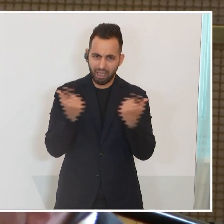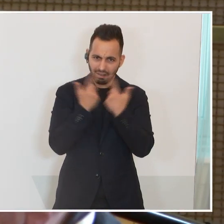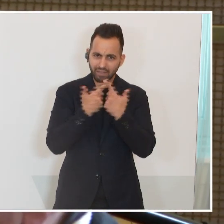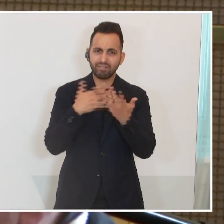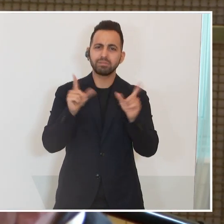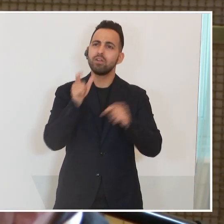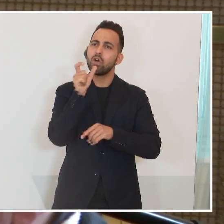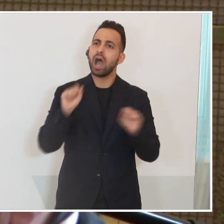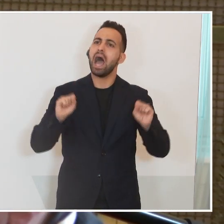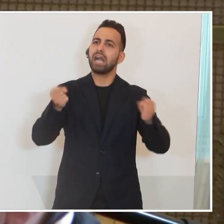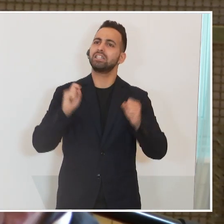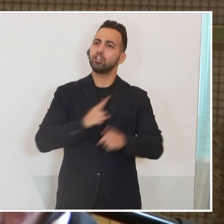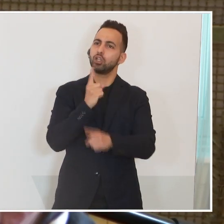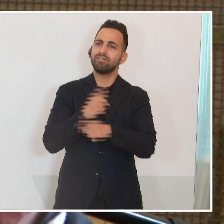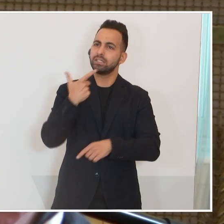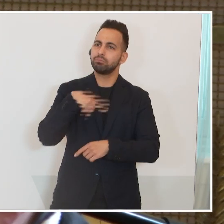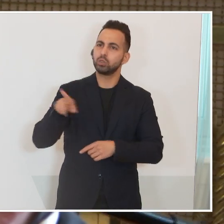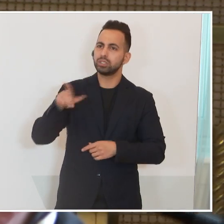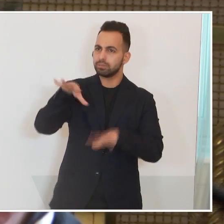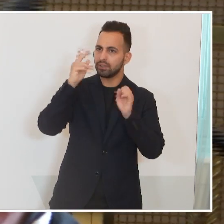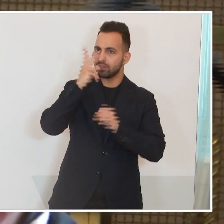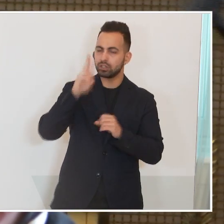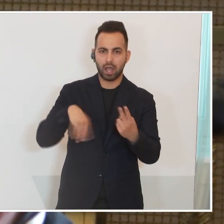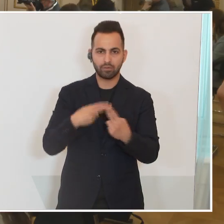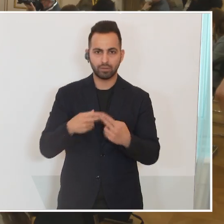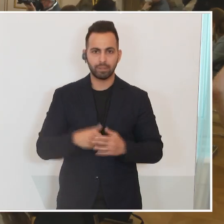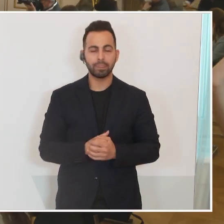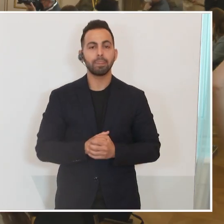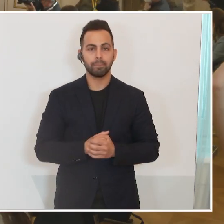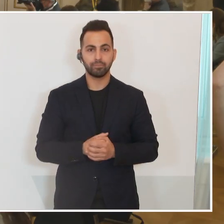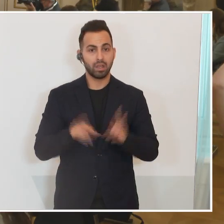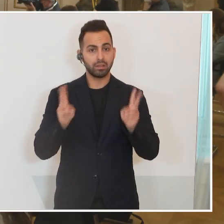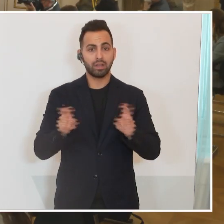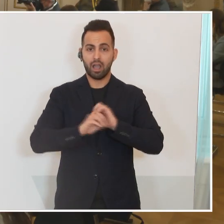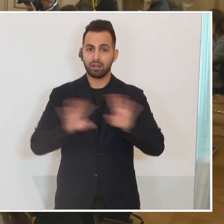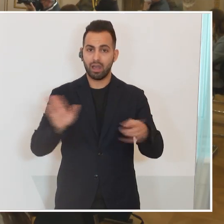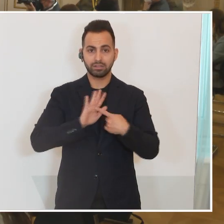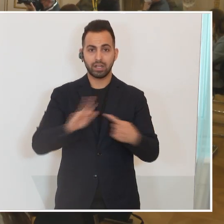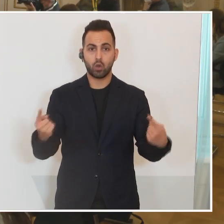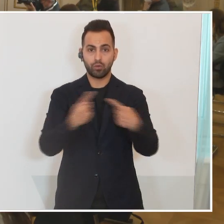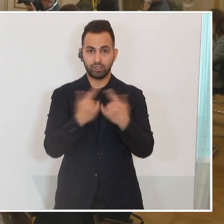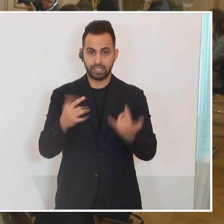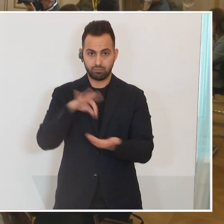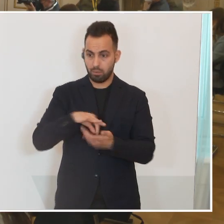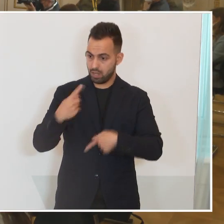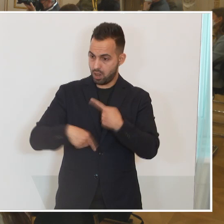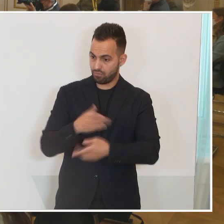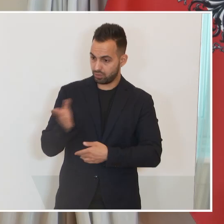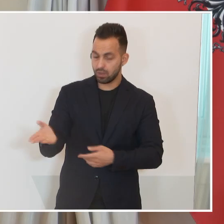näher erläutern, was Sie darunter eigentlich persönlich verstehen? Man kann es jetzt, finde ich, gut festmachen an dem Konflikt, der jetzt gerade besteht.